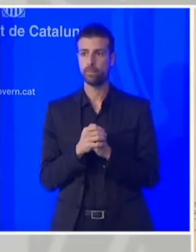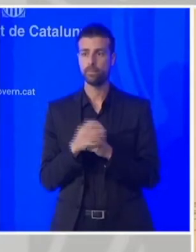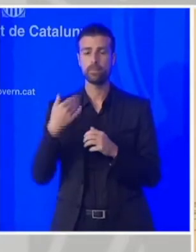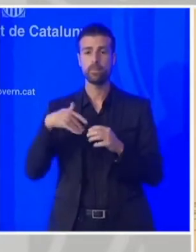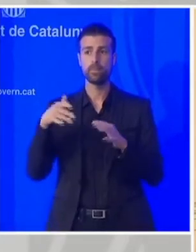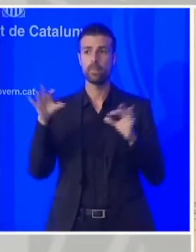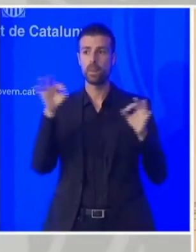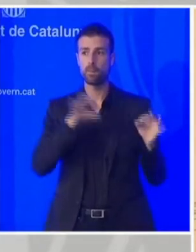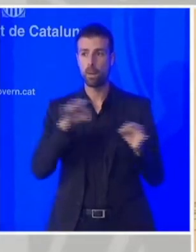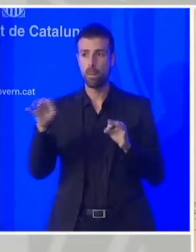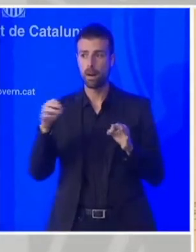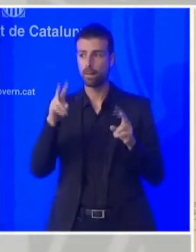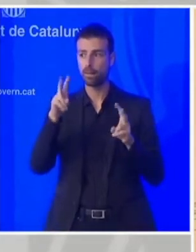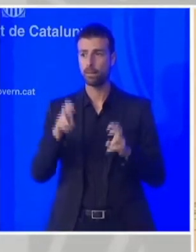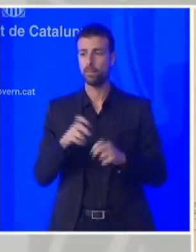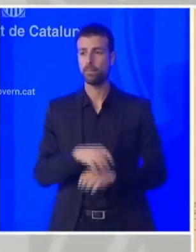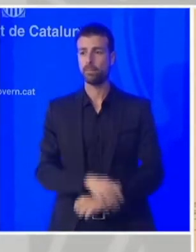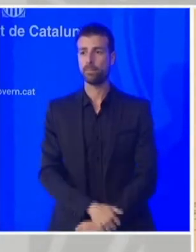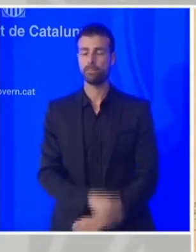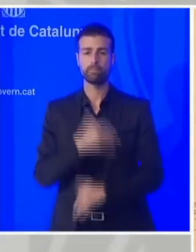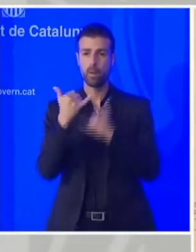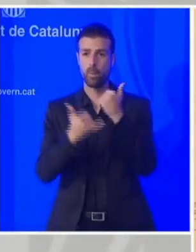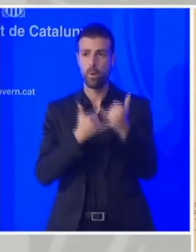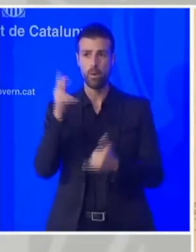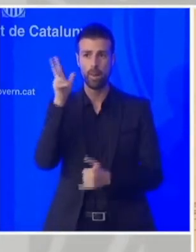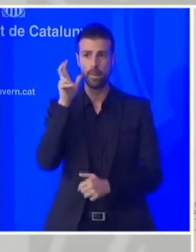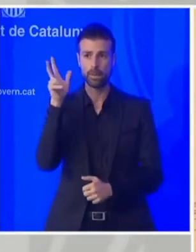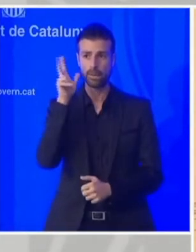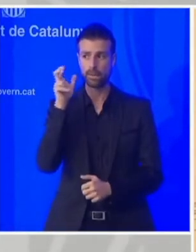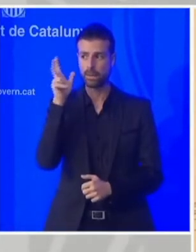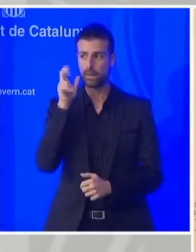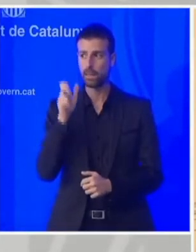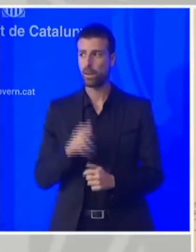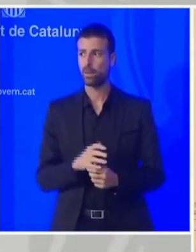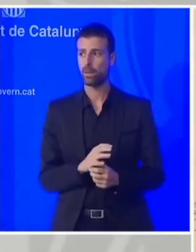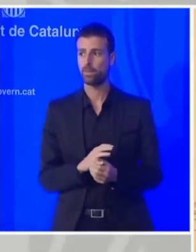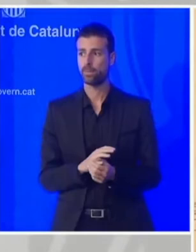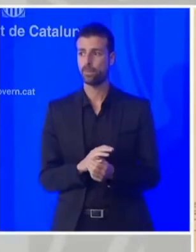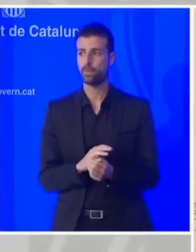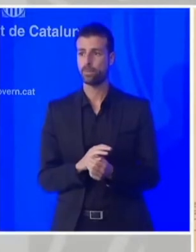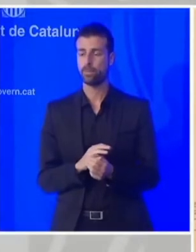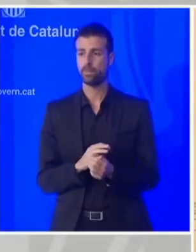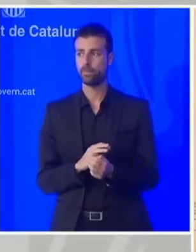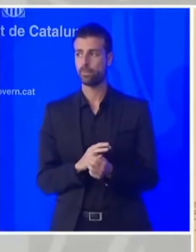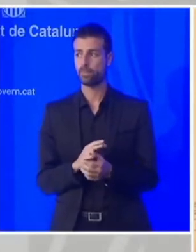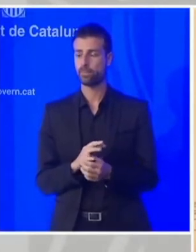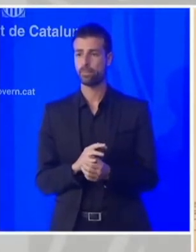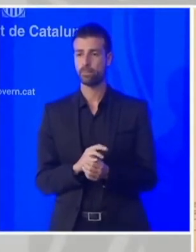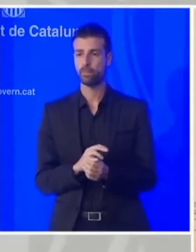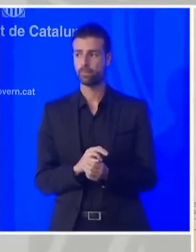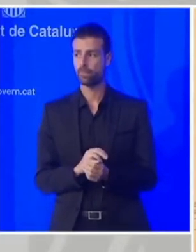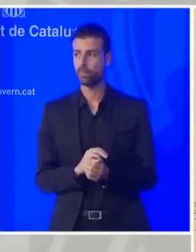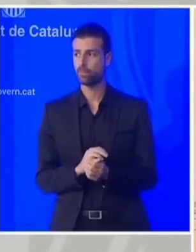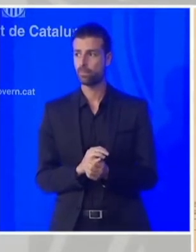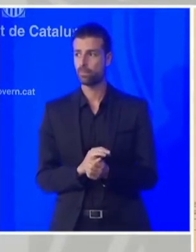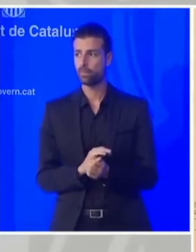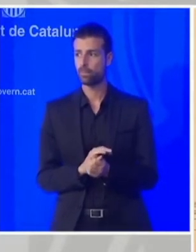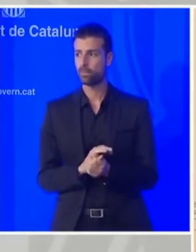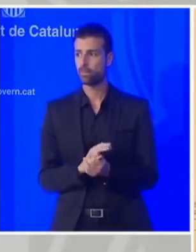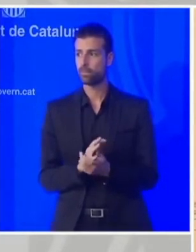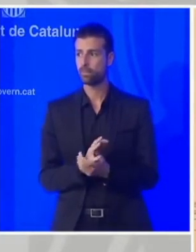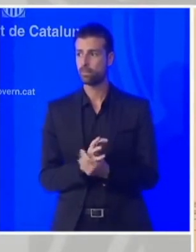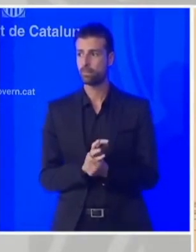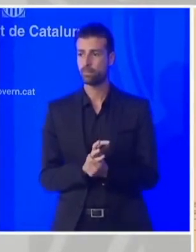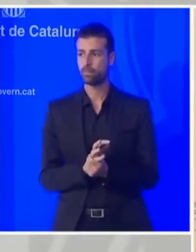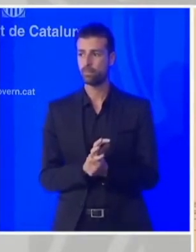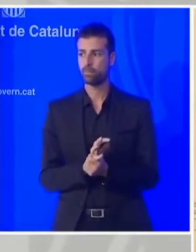conseller d'Economia i president en funcions, el Pere Aragonès, i la honorable consellera de presidència, la Meritxell Budó. Hem tingut una